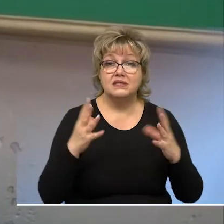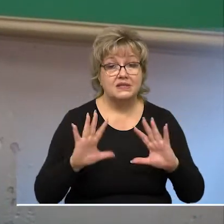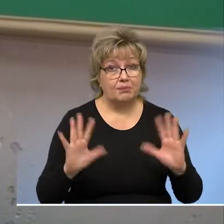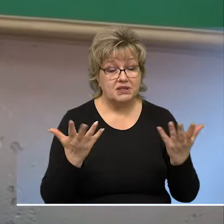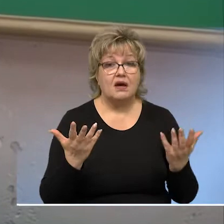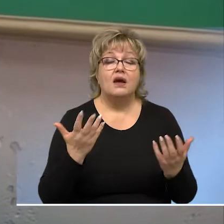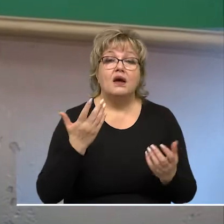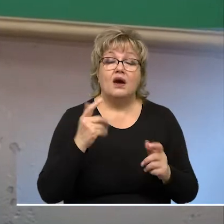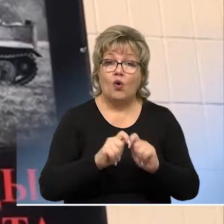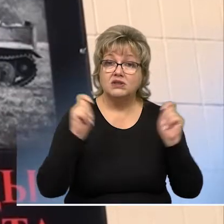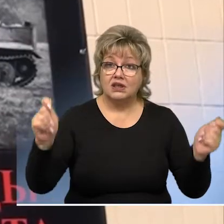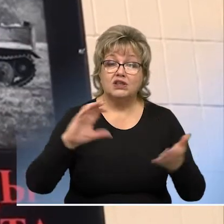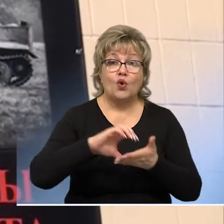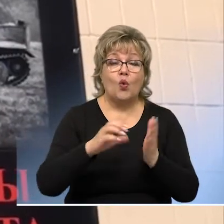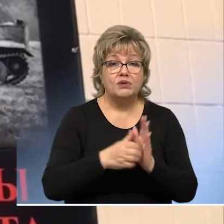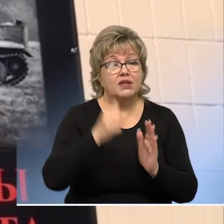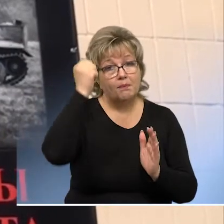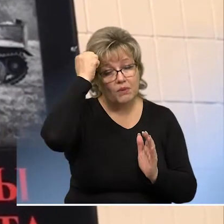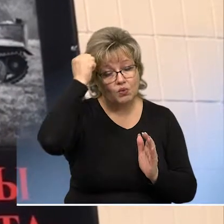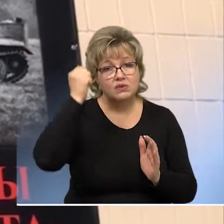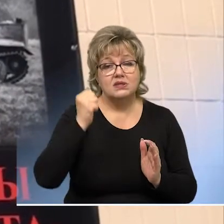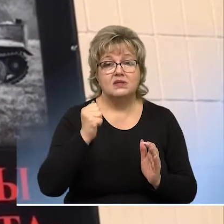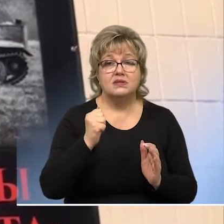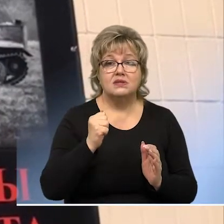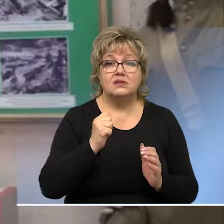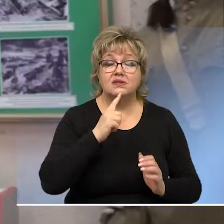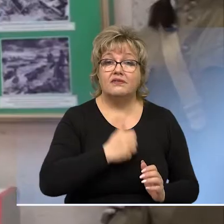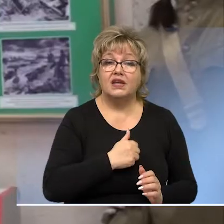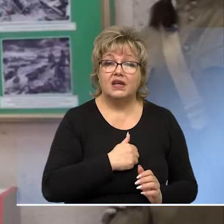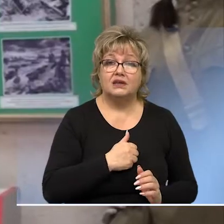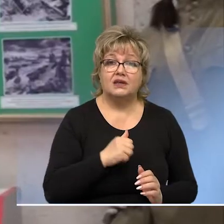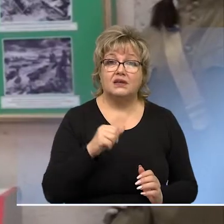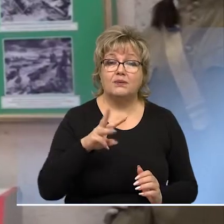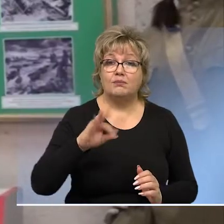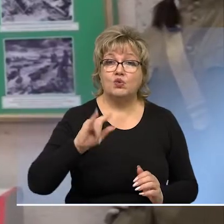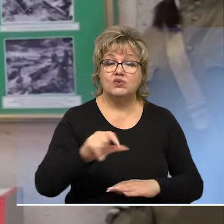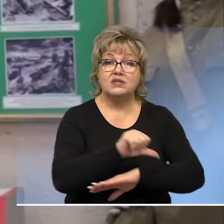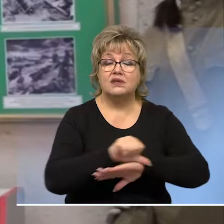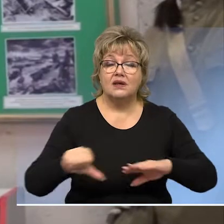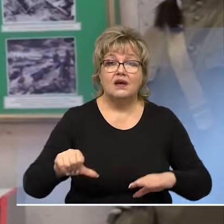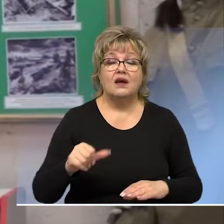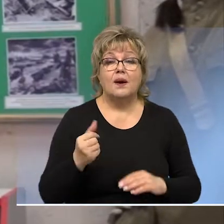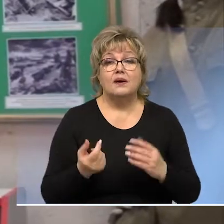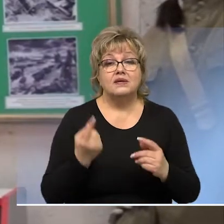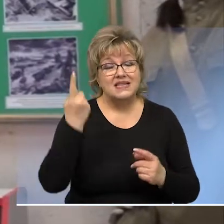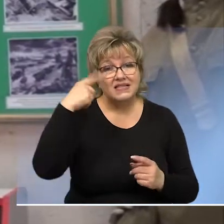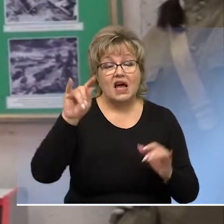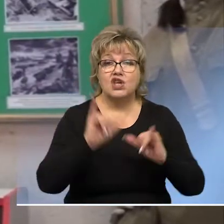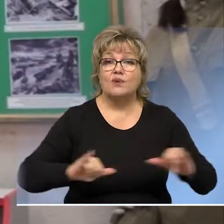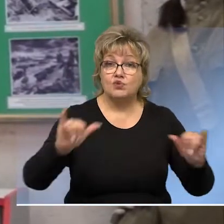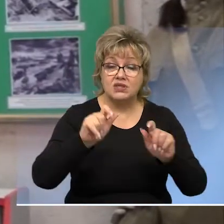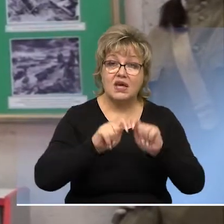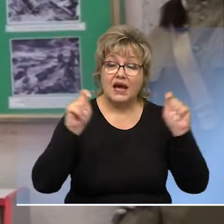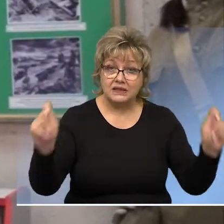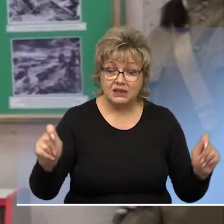событие – открытие комнаты музея боевой славы «Миусский рубеж». Идея создания музея, она появилась,